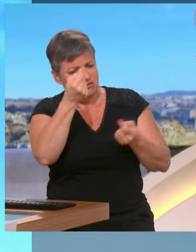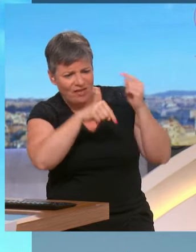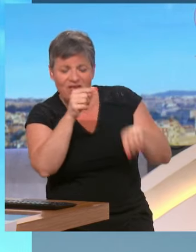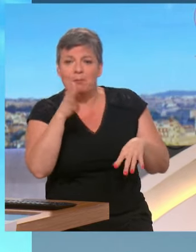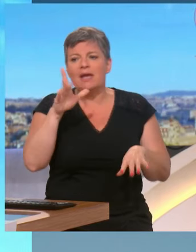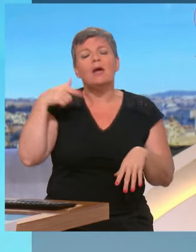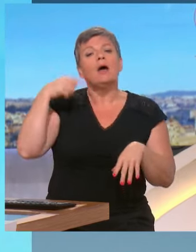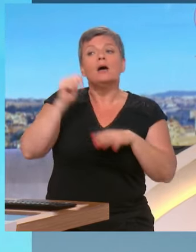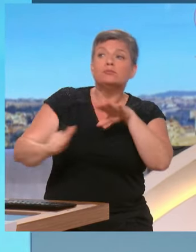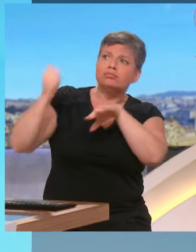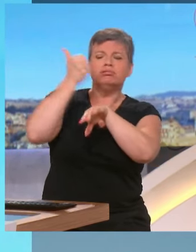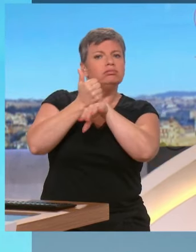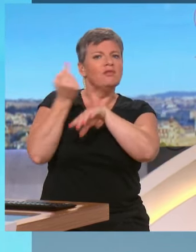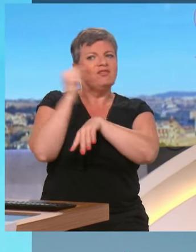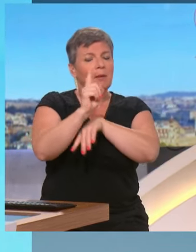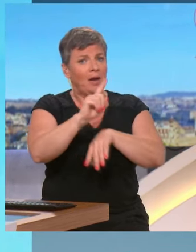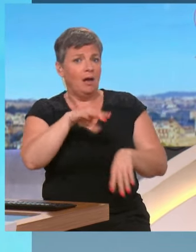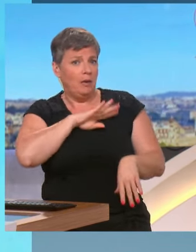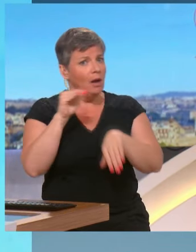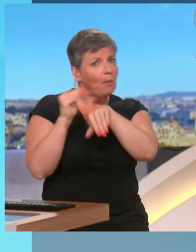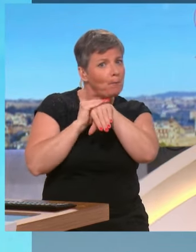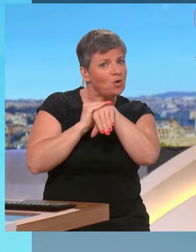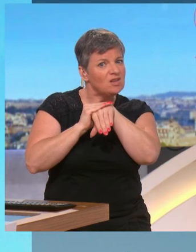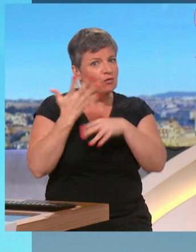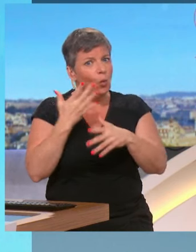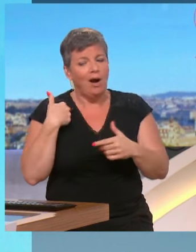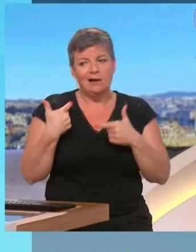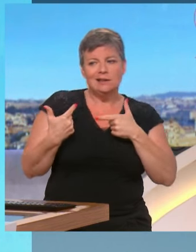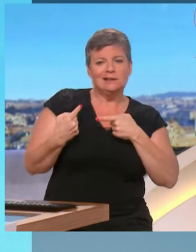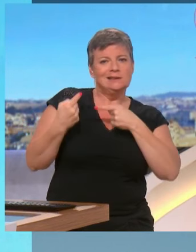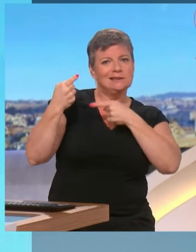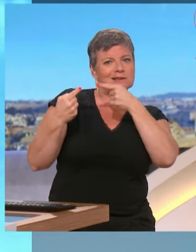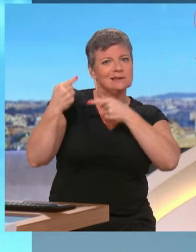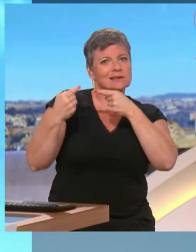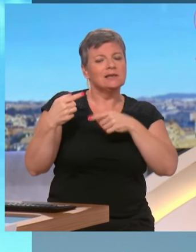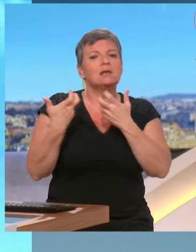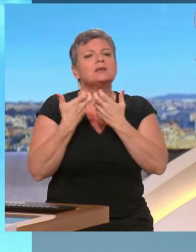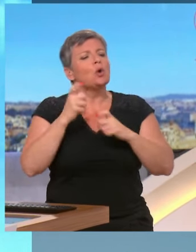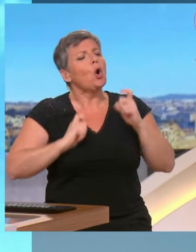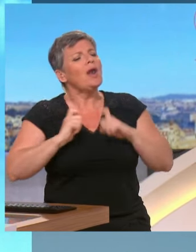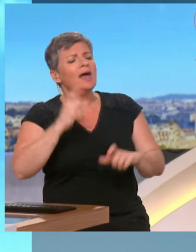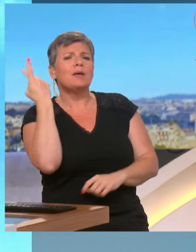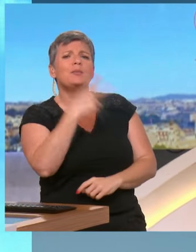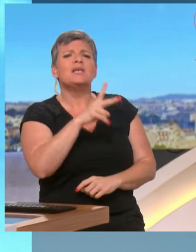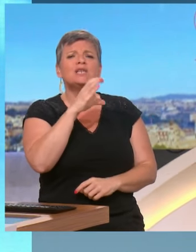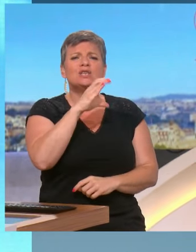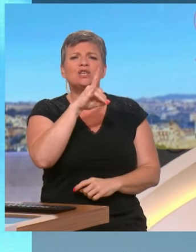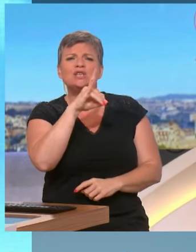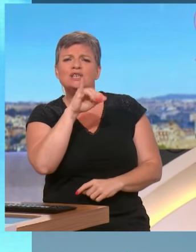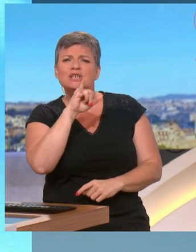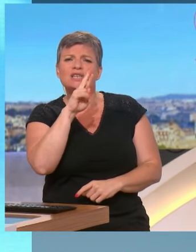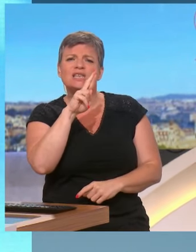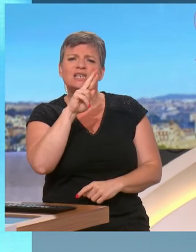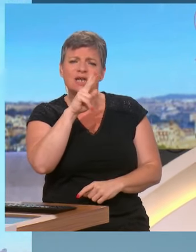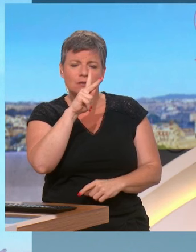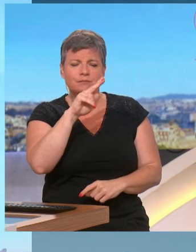pas pour cela et aussi peut-être pour d'autres raisons. C'est qu'aujourd'hui,'est très tendu entre vous, c'est le moins qu puisse dire. Votre collègue Sophia Chikirou, une proche de Jean-Luc